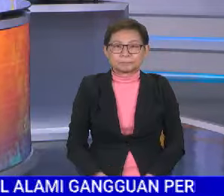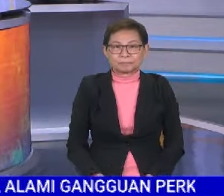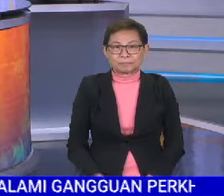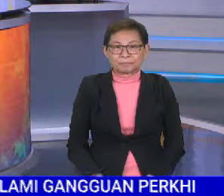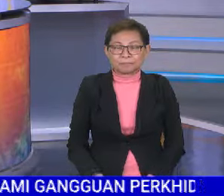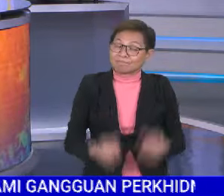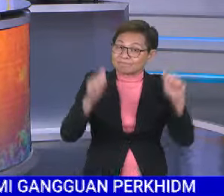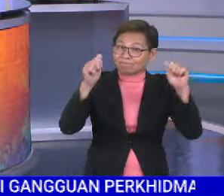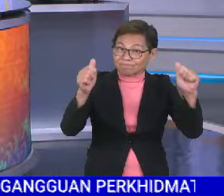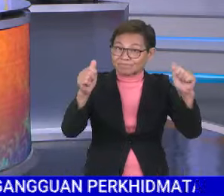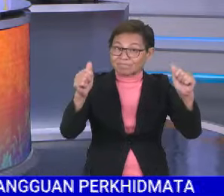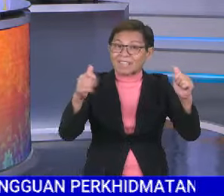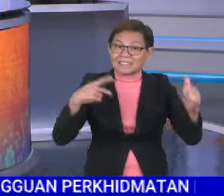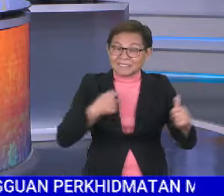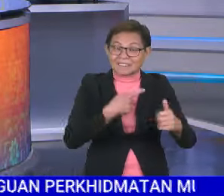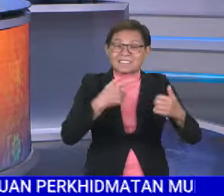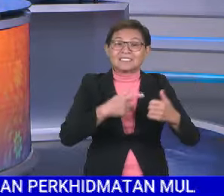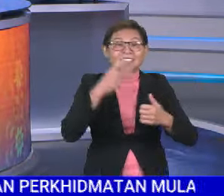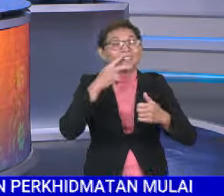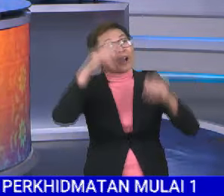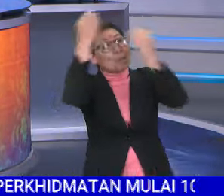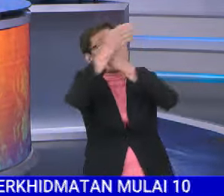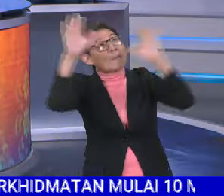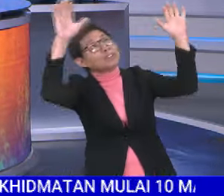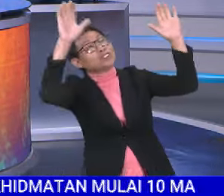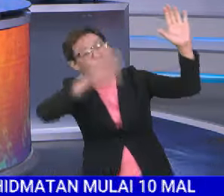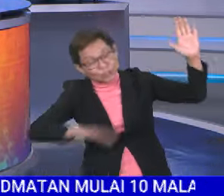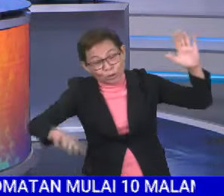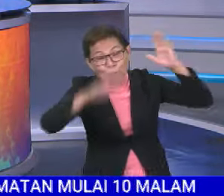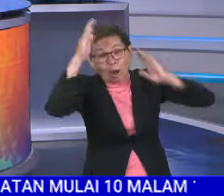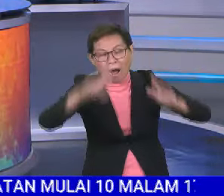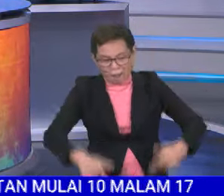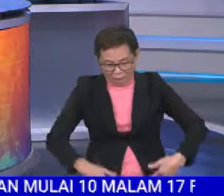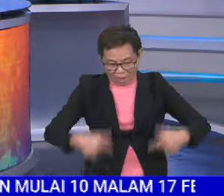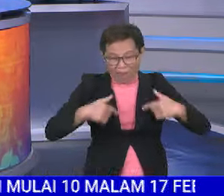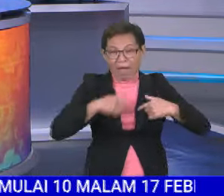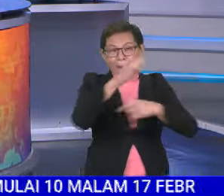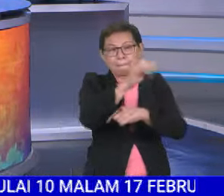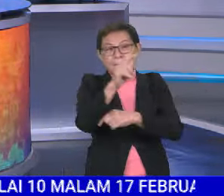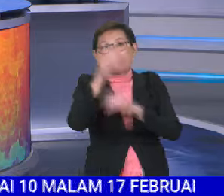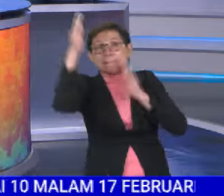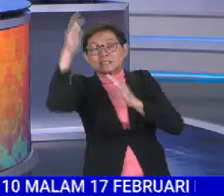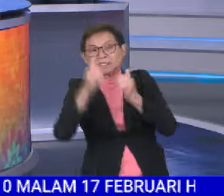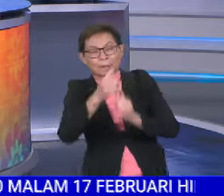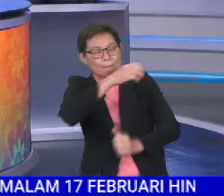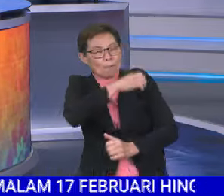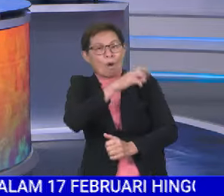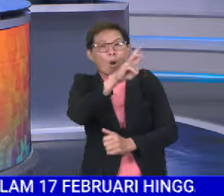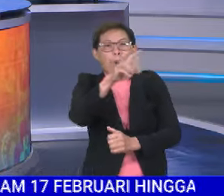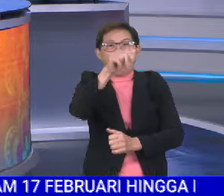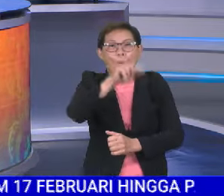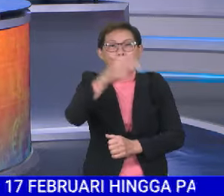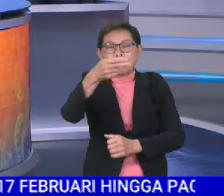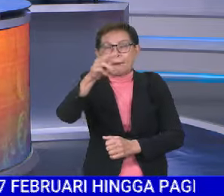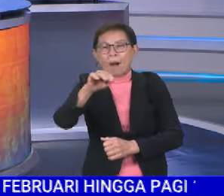Baiklah saudara, kita selesai mengalumkan cuaca di seluruh negara. Kita langsung ke Med Malaysia bersama pegawainya Wan